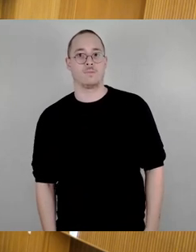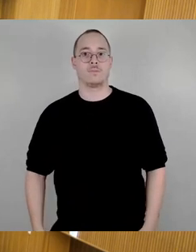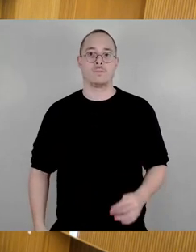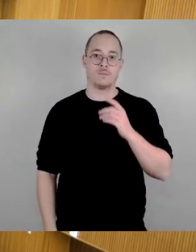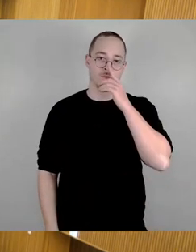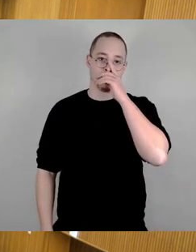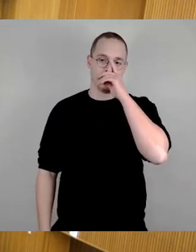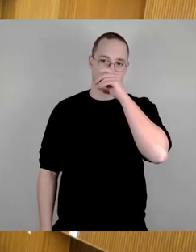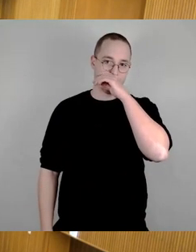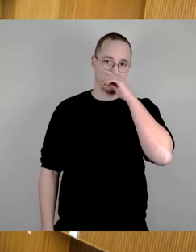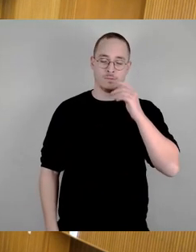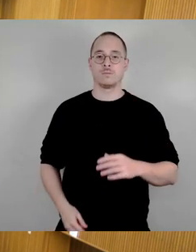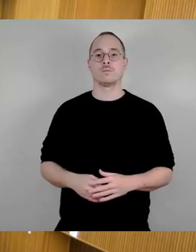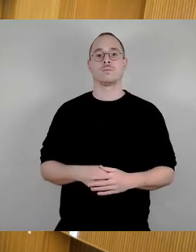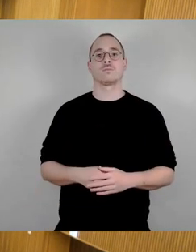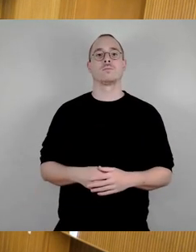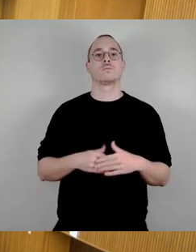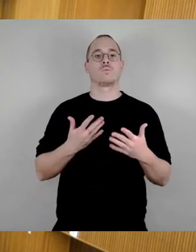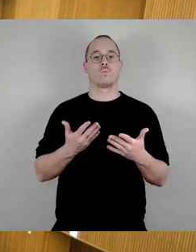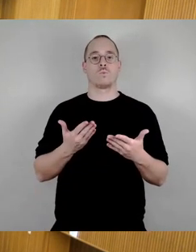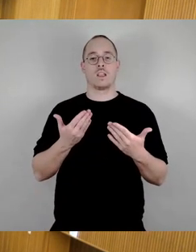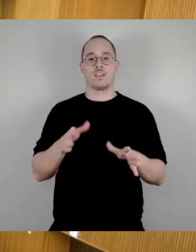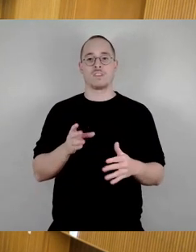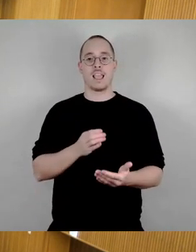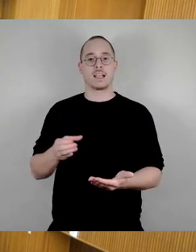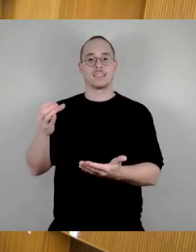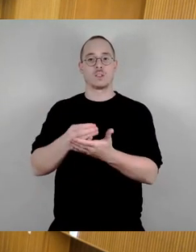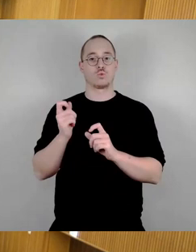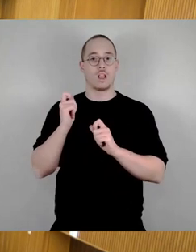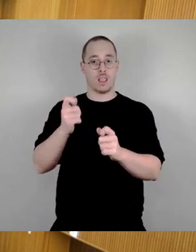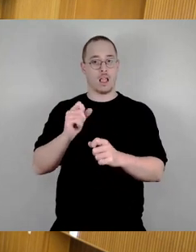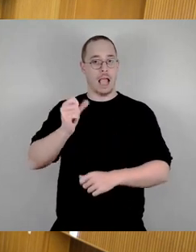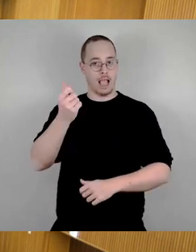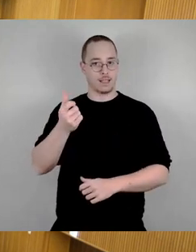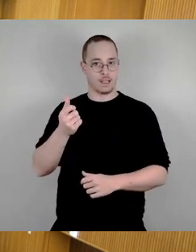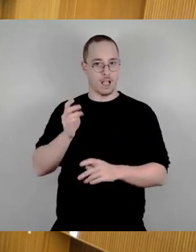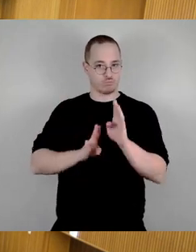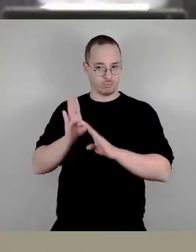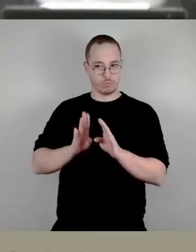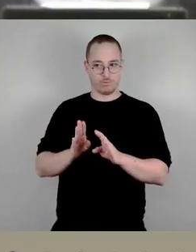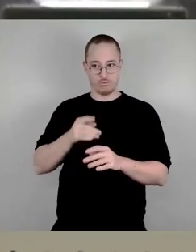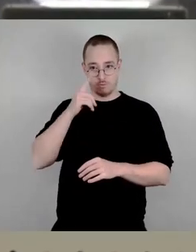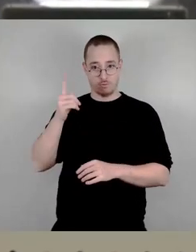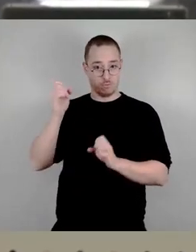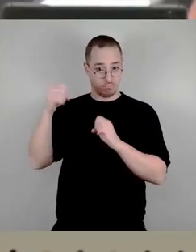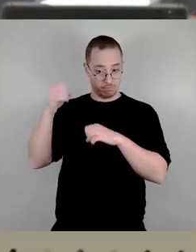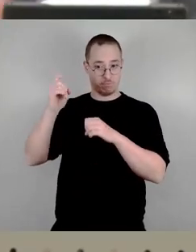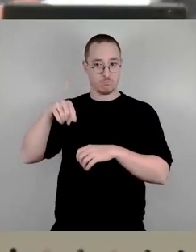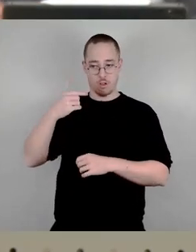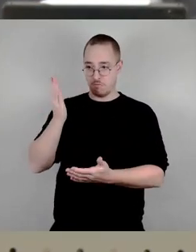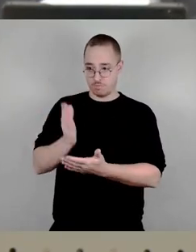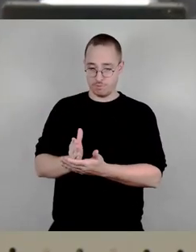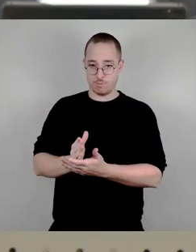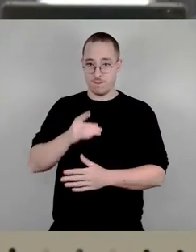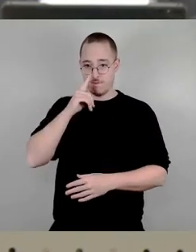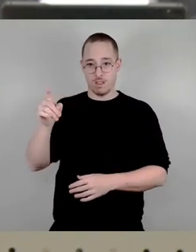wir haben einen Ersetzungsantrag, den würde ich zunächst abstimmen. Wenn der eine Mehrheit hat, ist es durch. Wenn er keine Mehrheit hat, haben wir keinen Fehler für